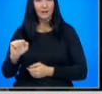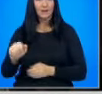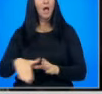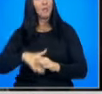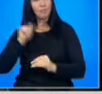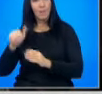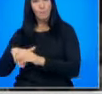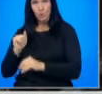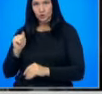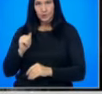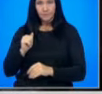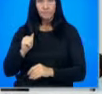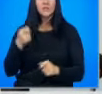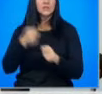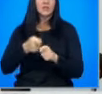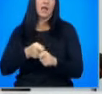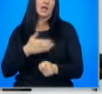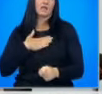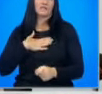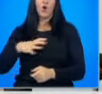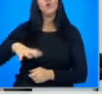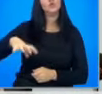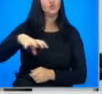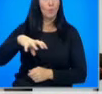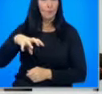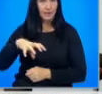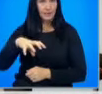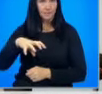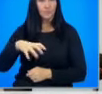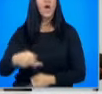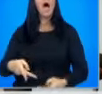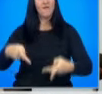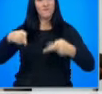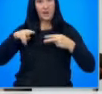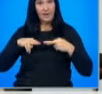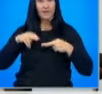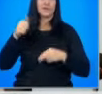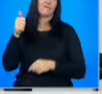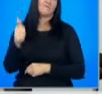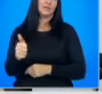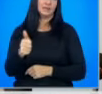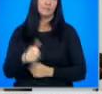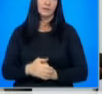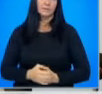напуснали и създали свои субекти. Върнете се в БСП,